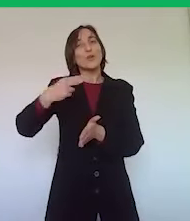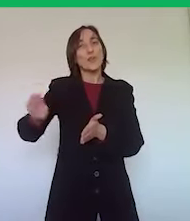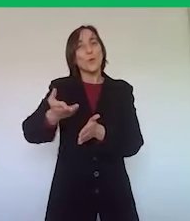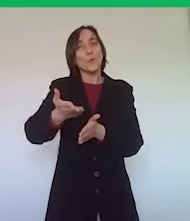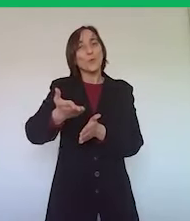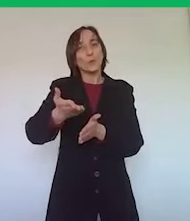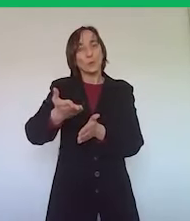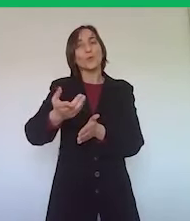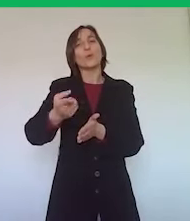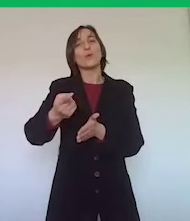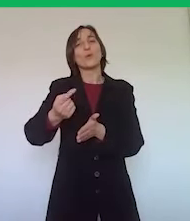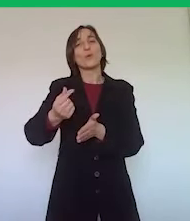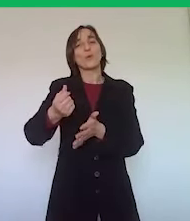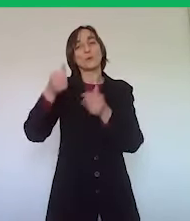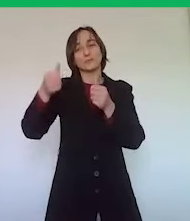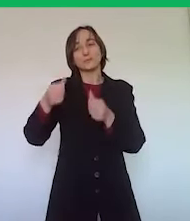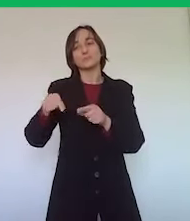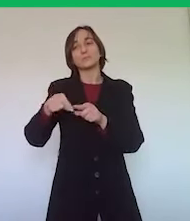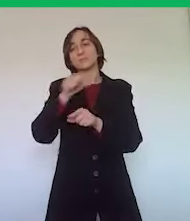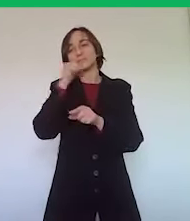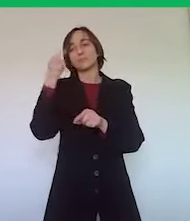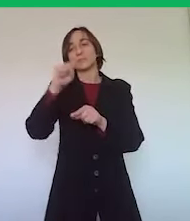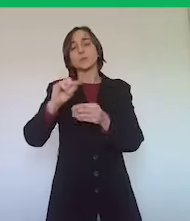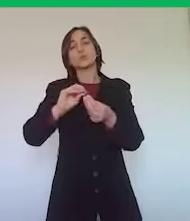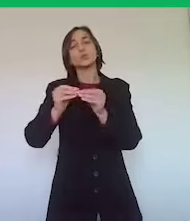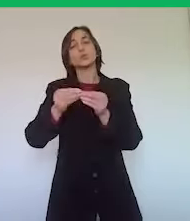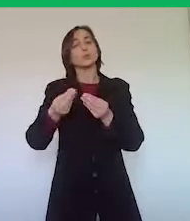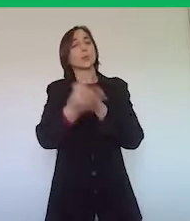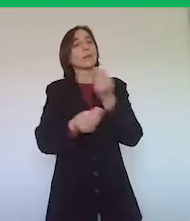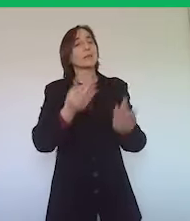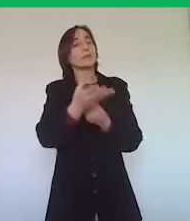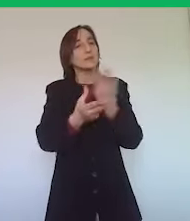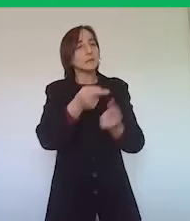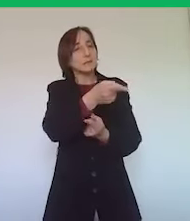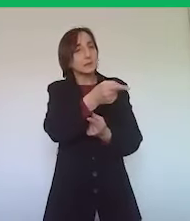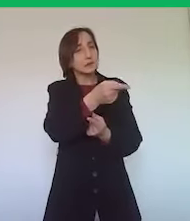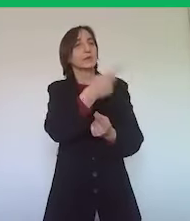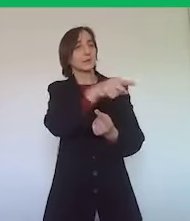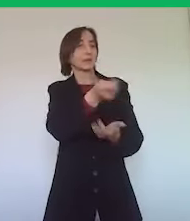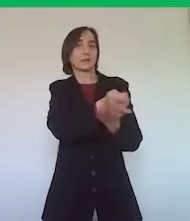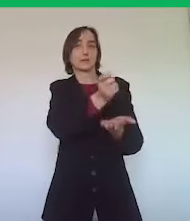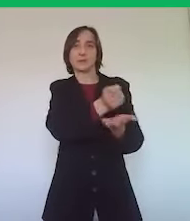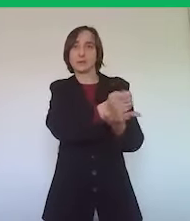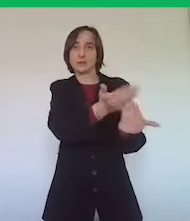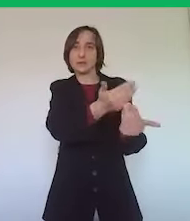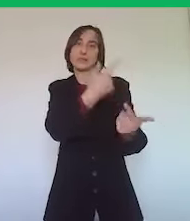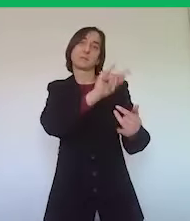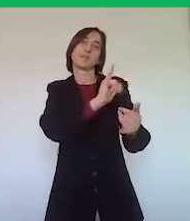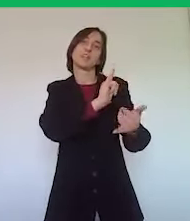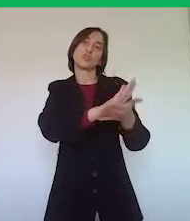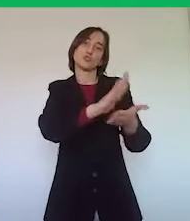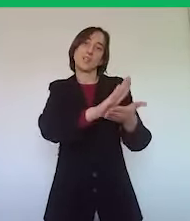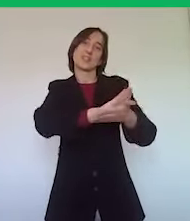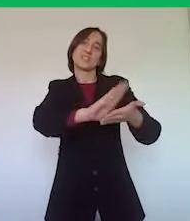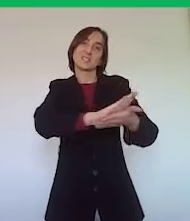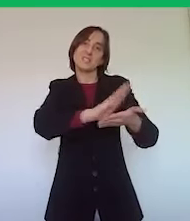Euro per utilizzare strumenti di sanificazione e di igienizzazione, penso